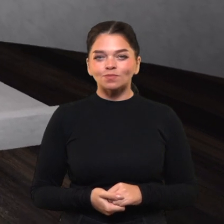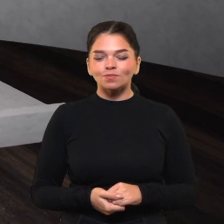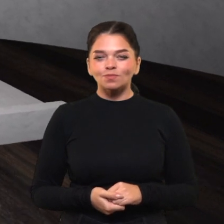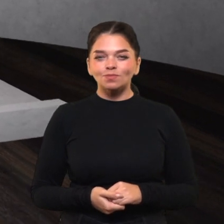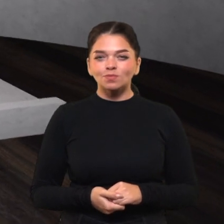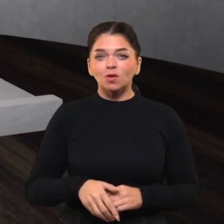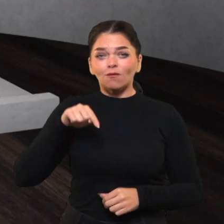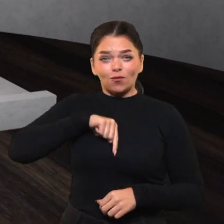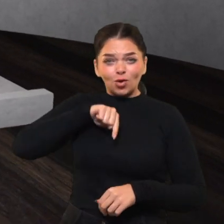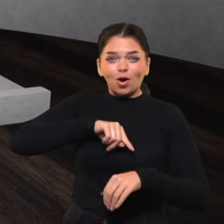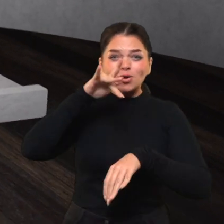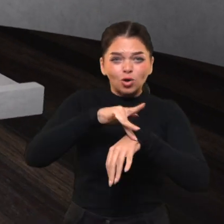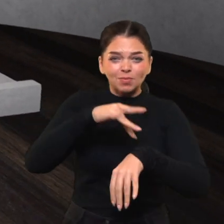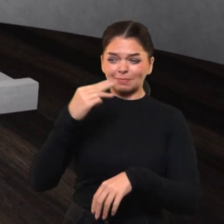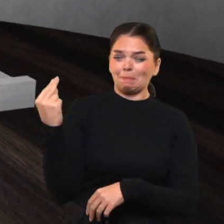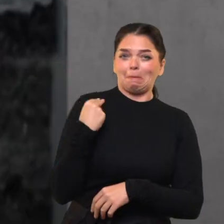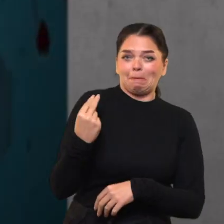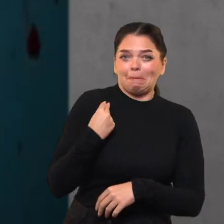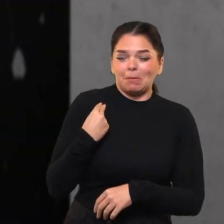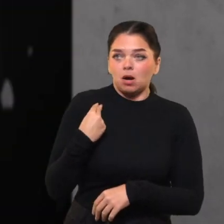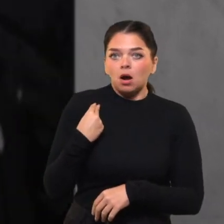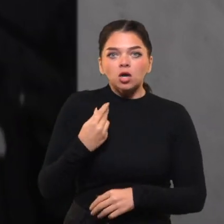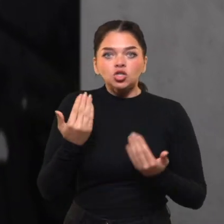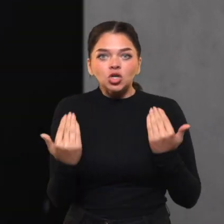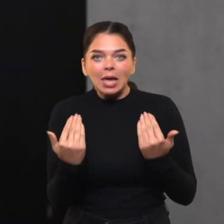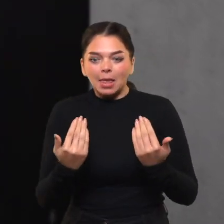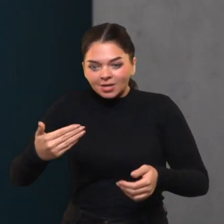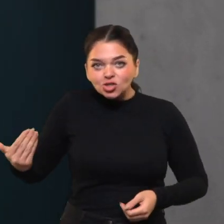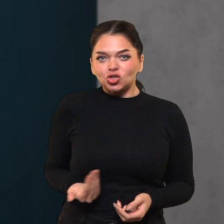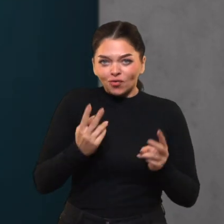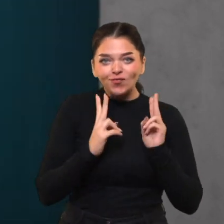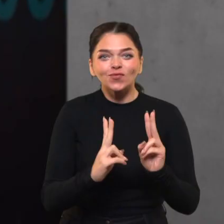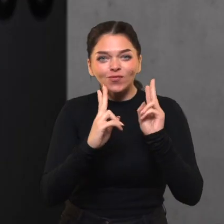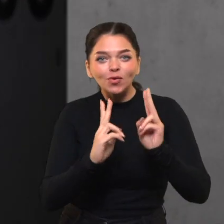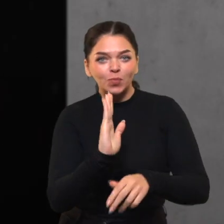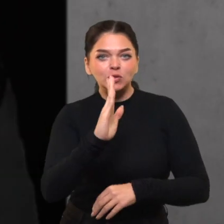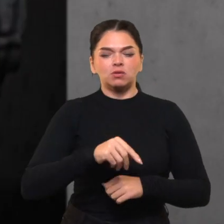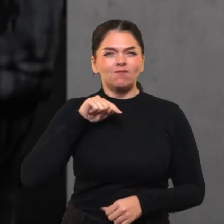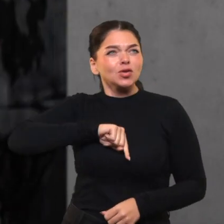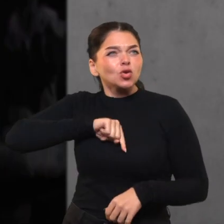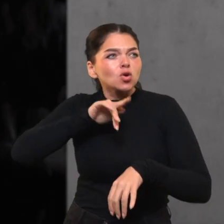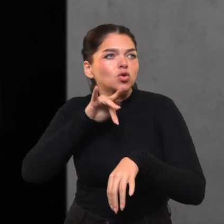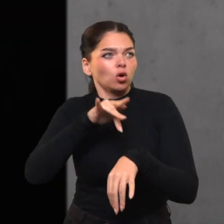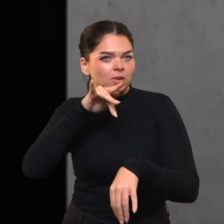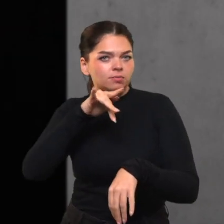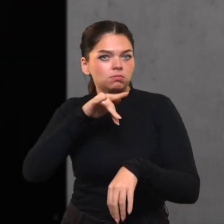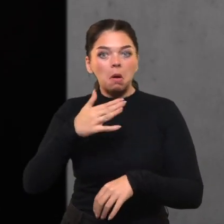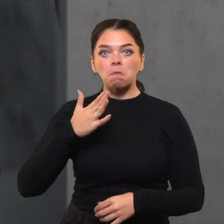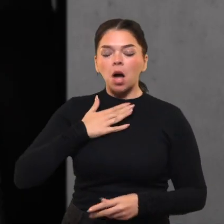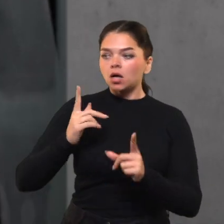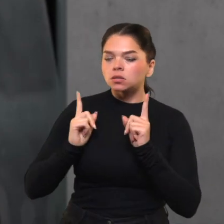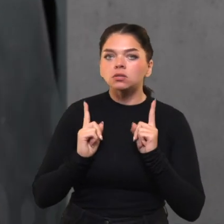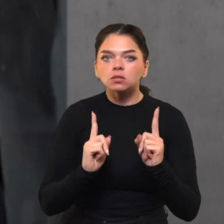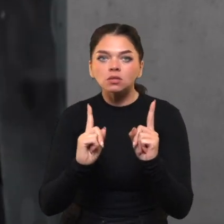Akis nieko nebemato. Šeštas jausmas sako man, kad šiandien dar liksiu gyvas.